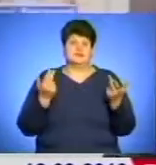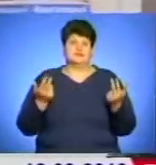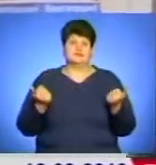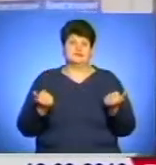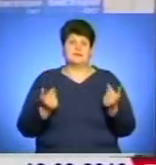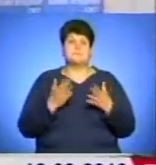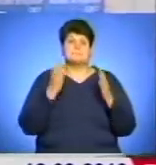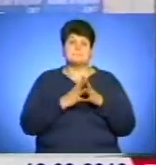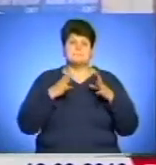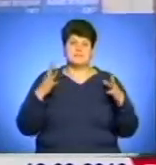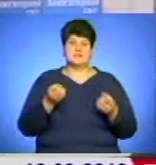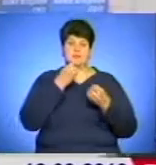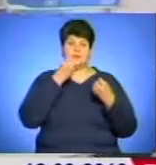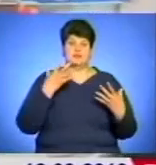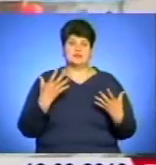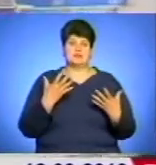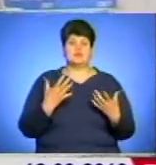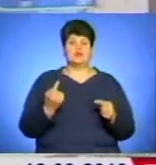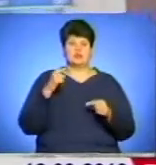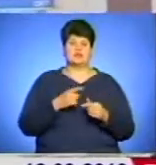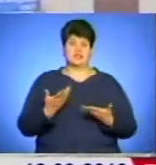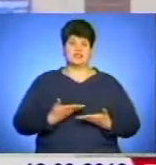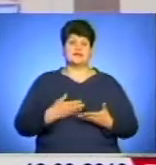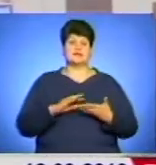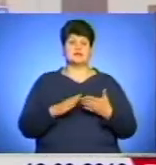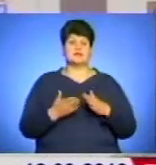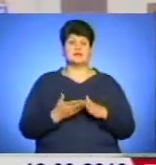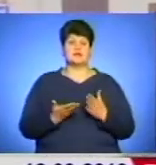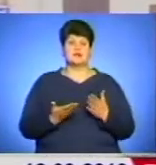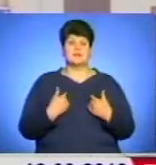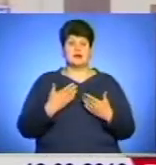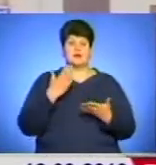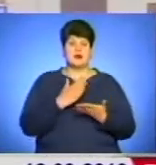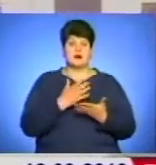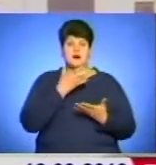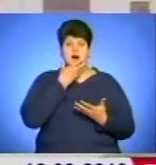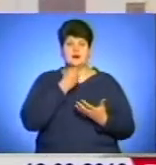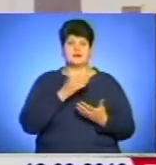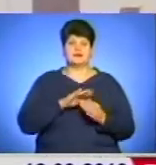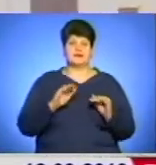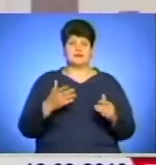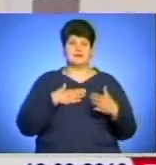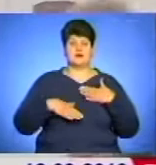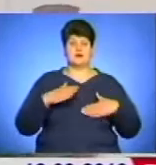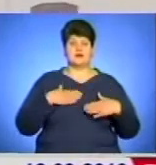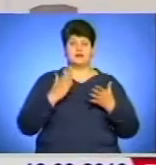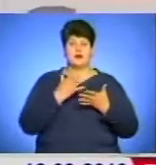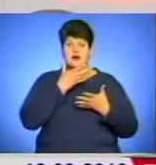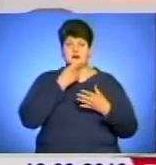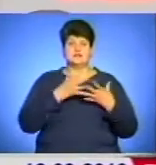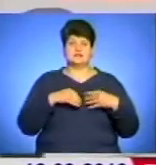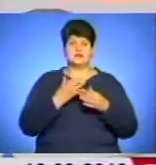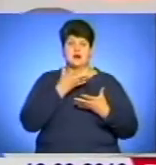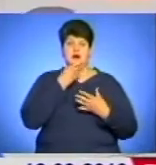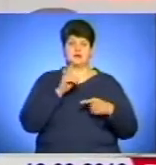Більше позитиву. Тому що так життя спадається. Має гарних дітей, вони мене радують. Гарна сім'я, гарна родина.